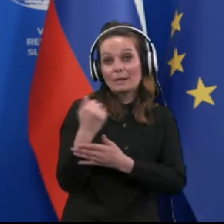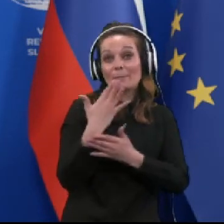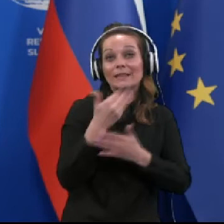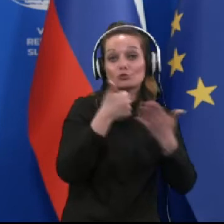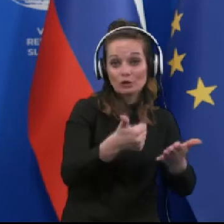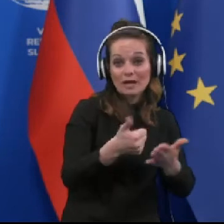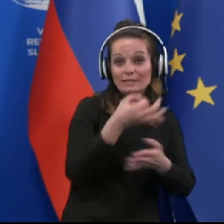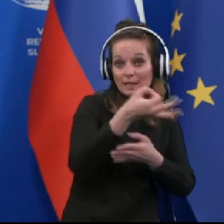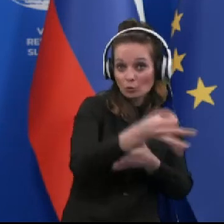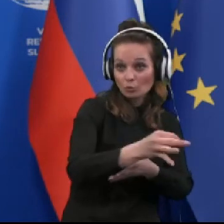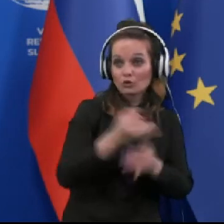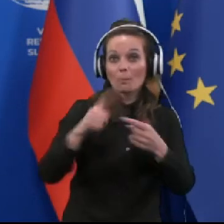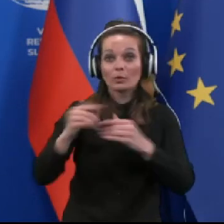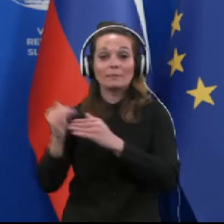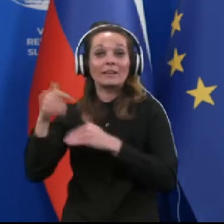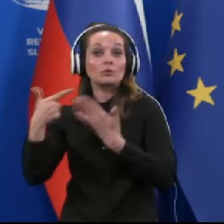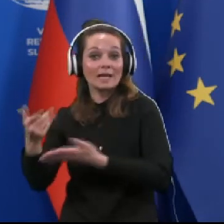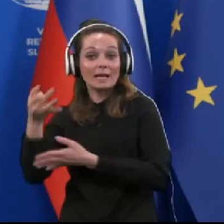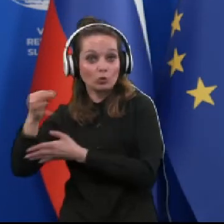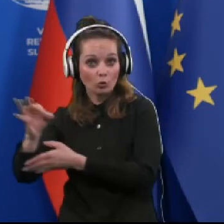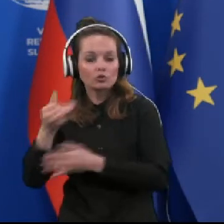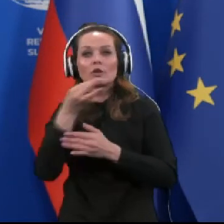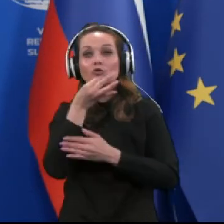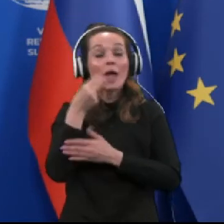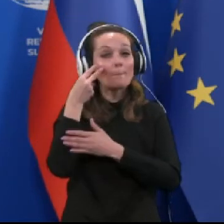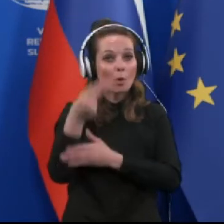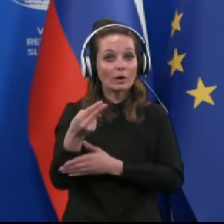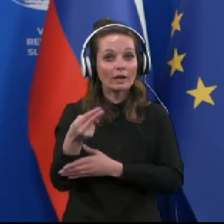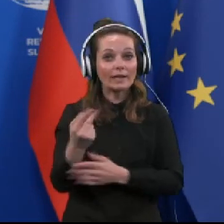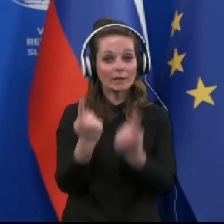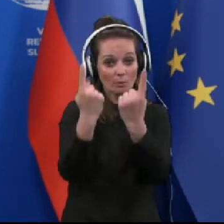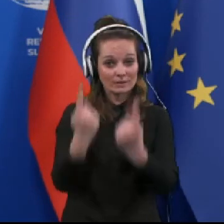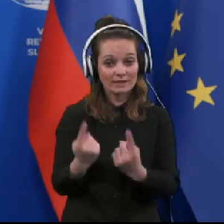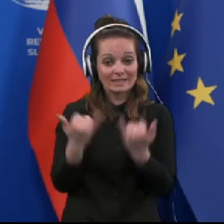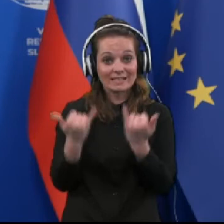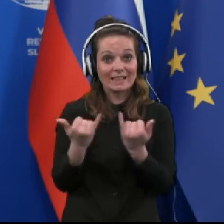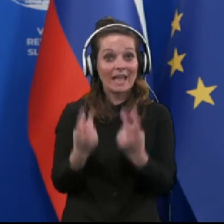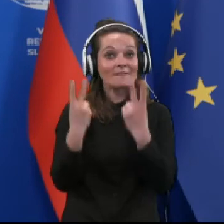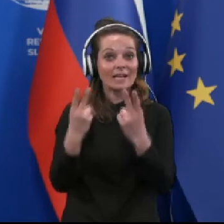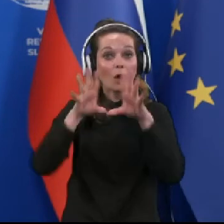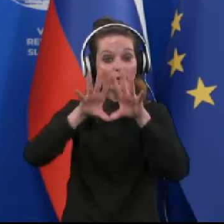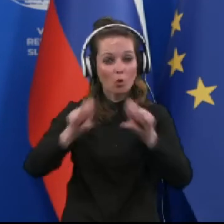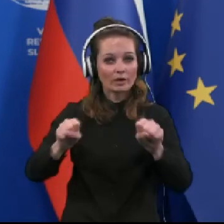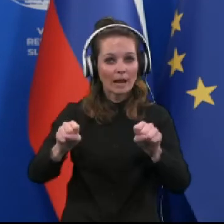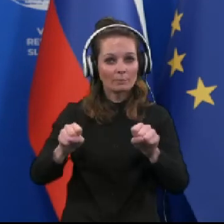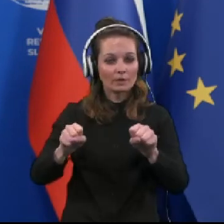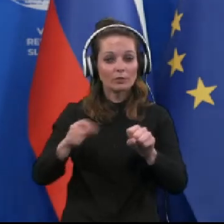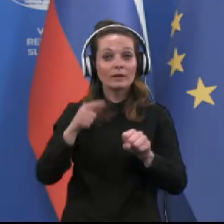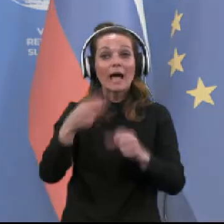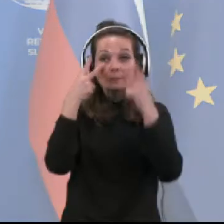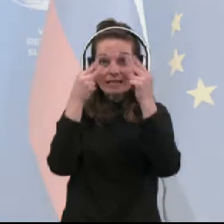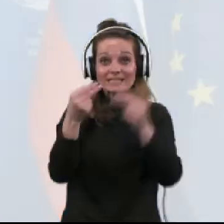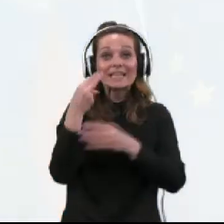šestdeset točk. Če pogledamo stališče do trenutno veljavnih ukrepov, torej na sliki